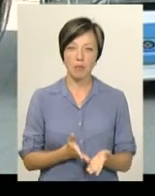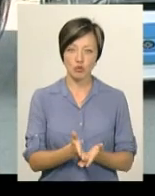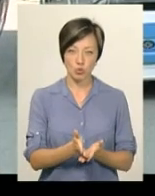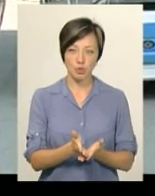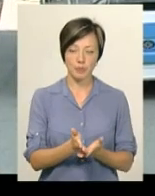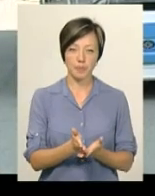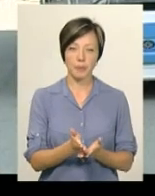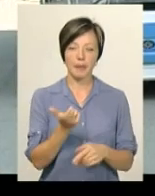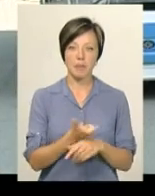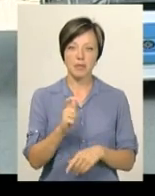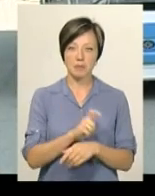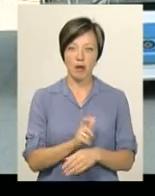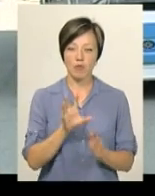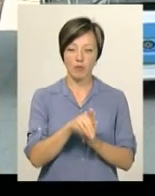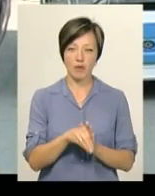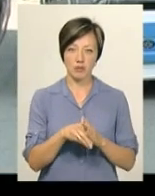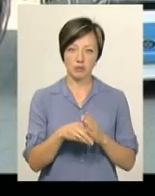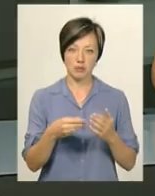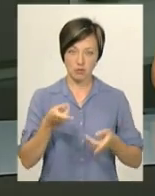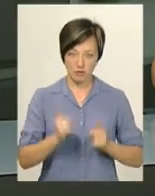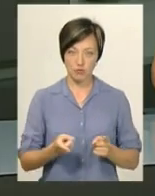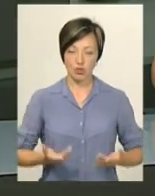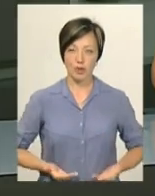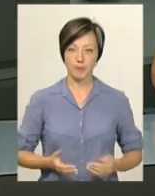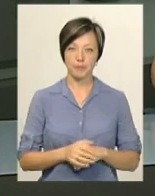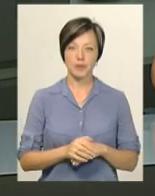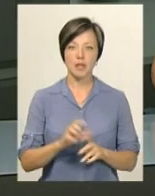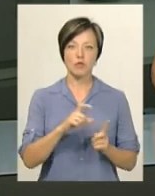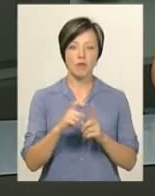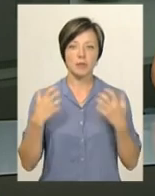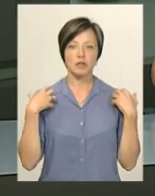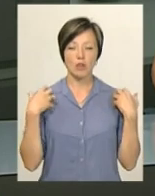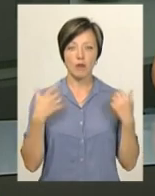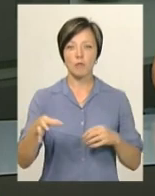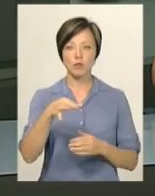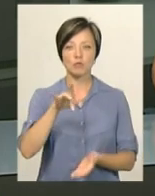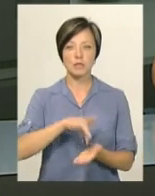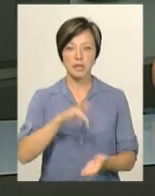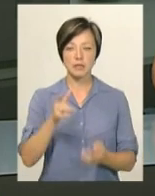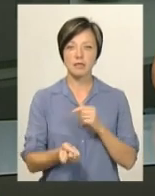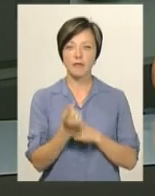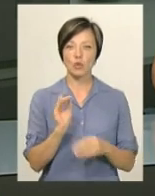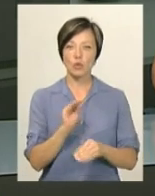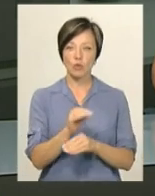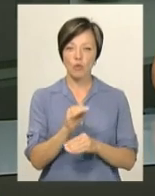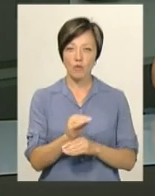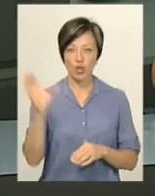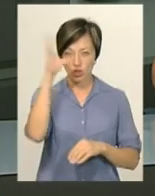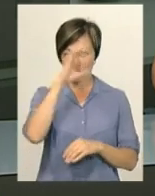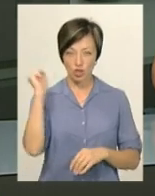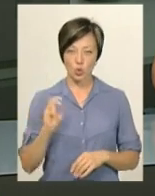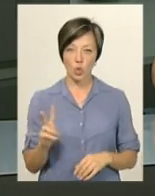максимально впровадити в життя. За словами Віктора Паламарчука, в обласному центрі з'являться додаткові нічні